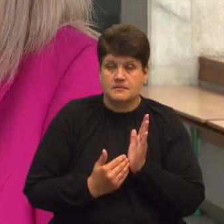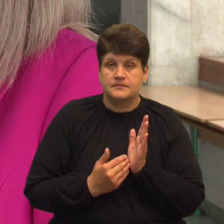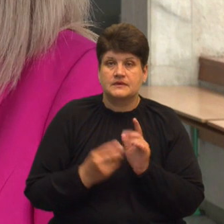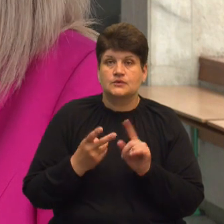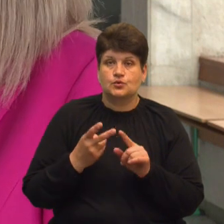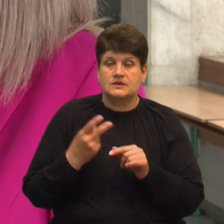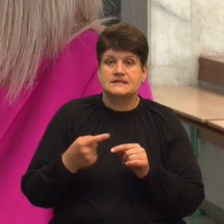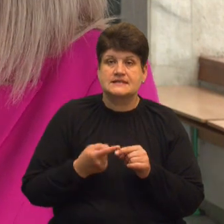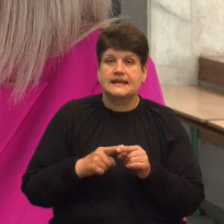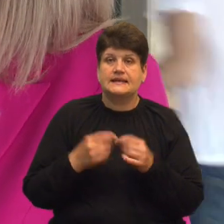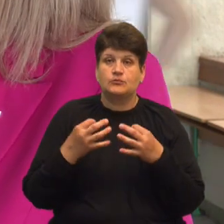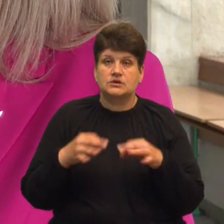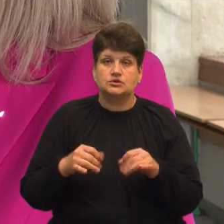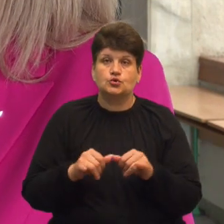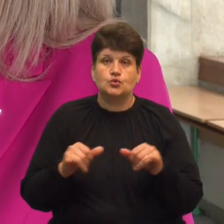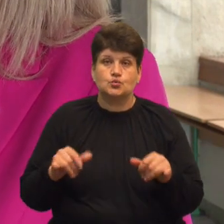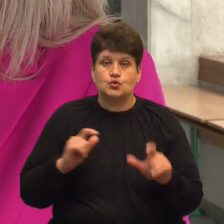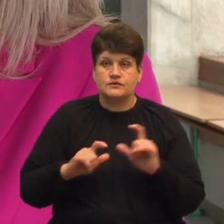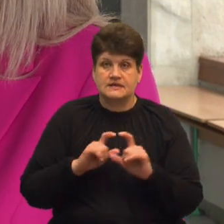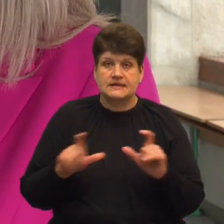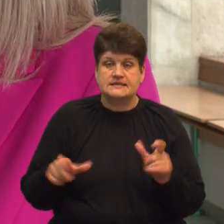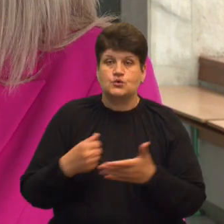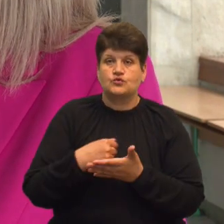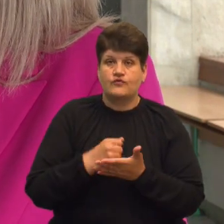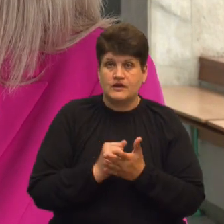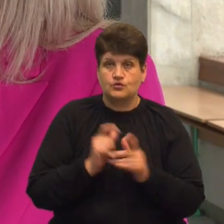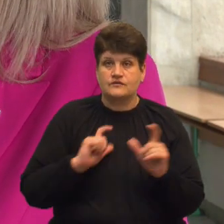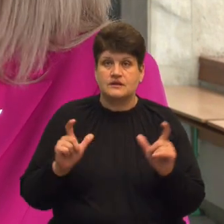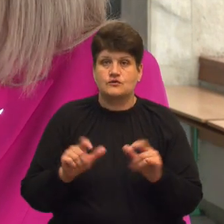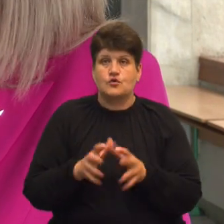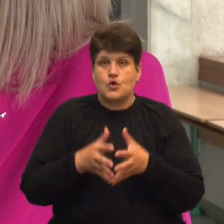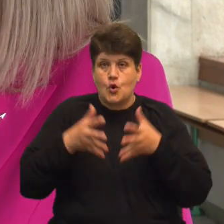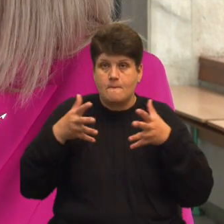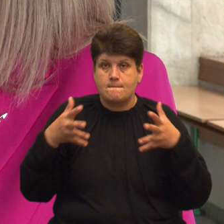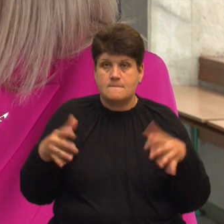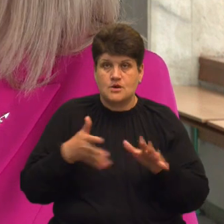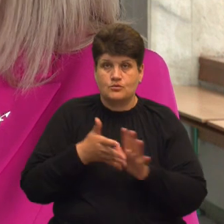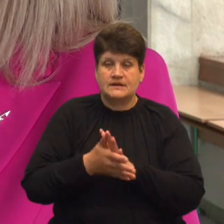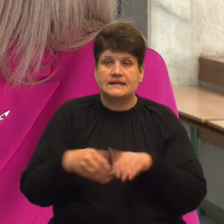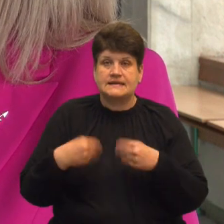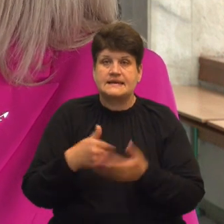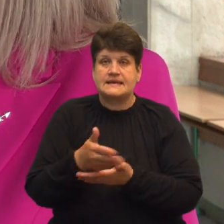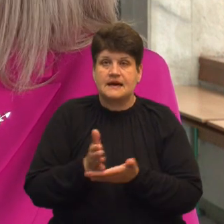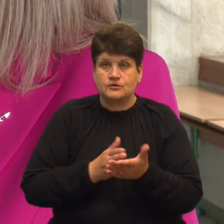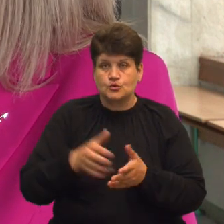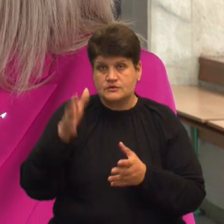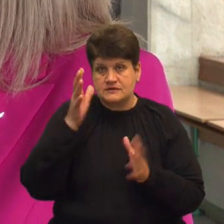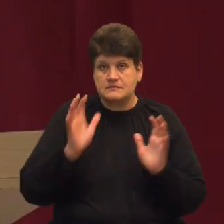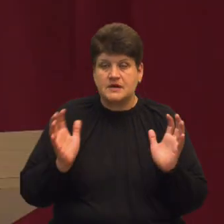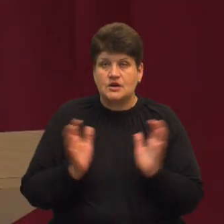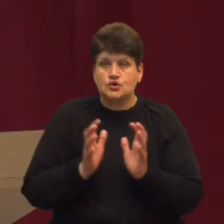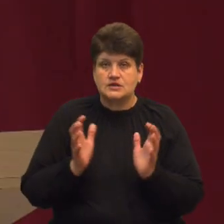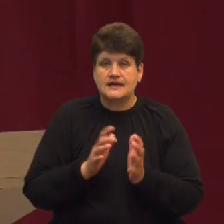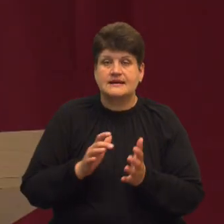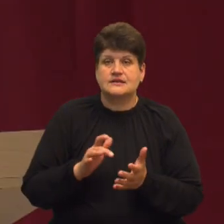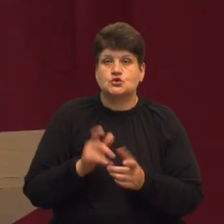– це демократичний розвиток університету. Це утвердження університету в глобальному просторі, надання якісної освіти, збереження студенту центризму.